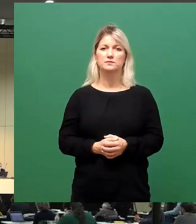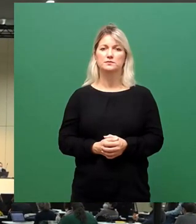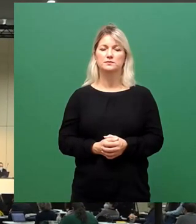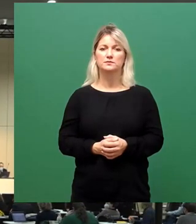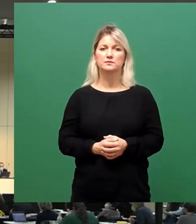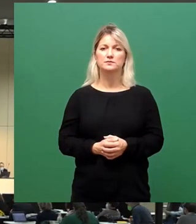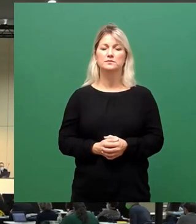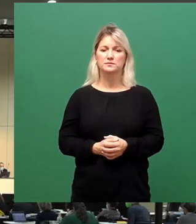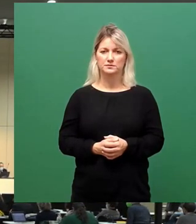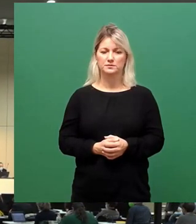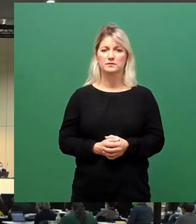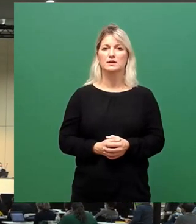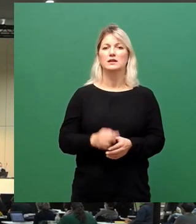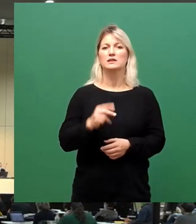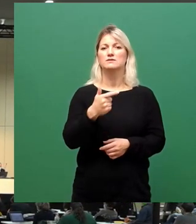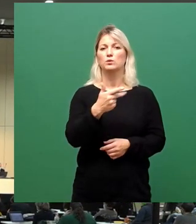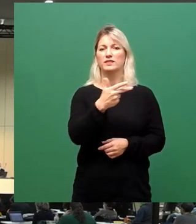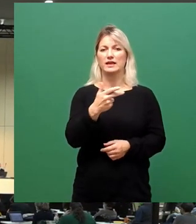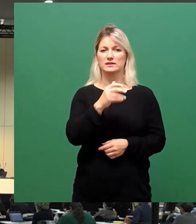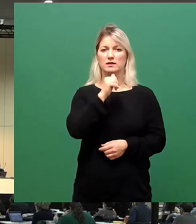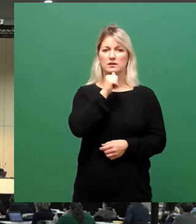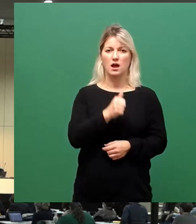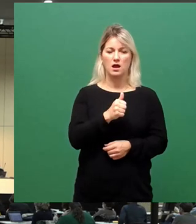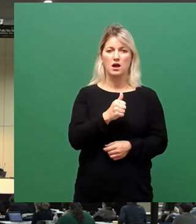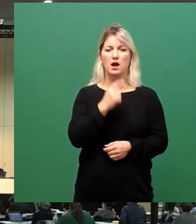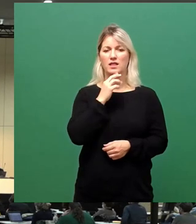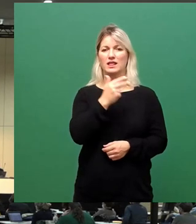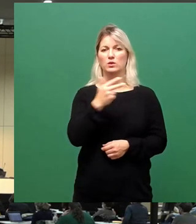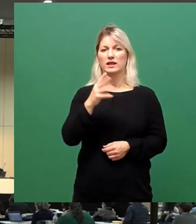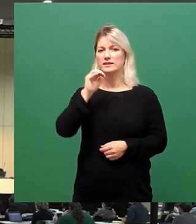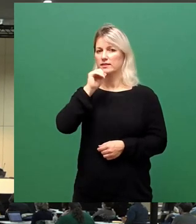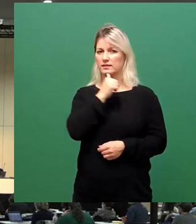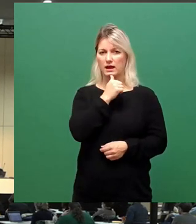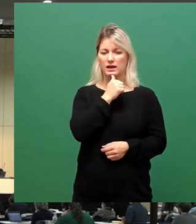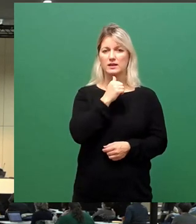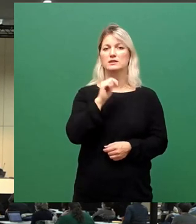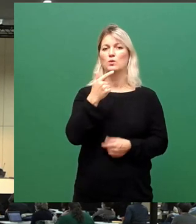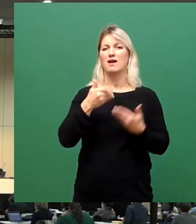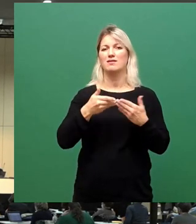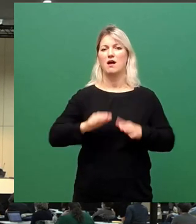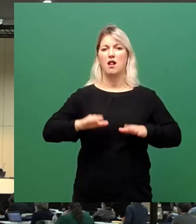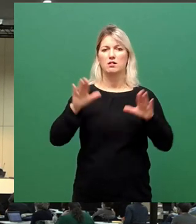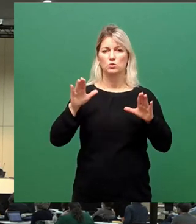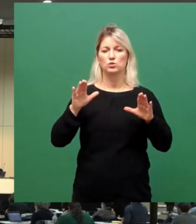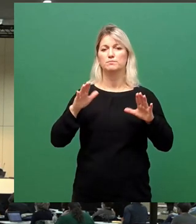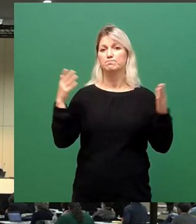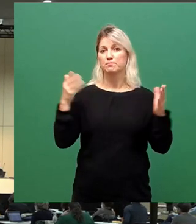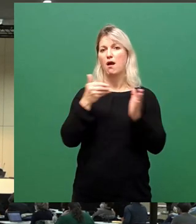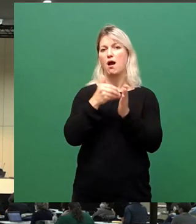32 Ja-Stimmen, 33 Nein-Stimmen, zwei Enthaltungen. Wer damit abgelehnt?